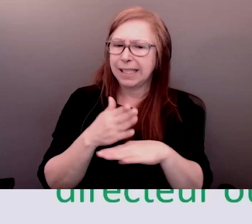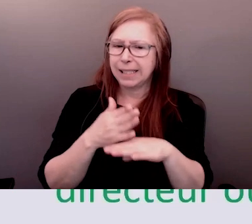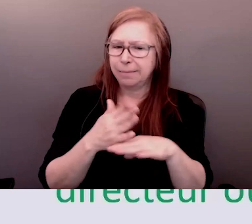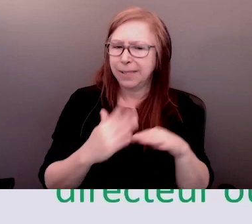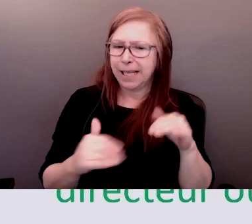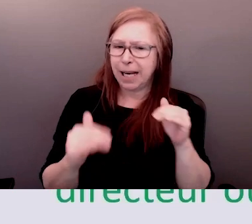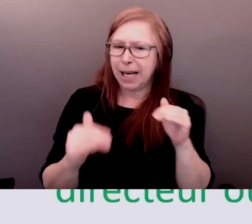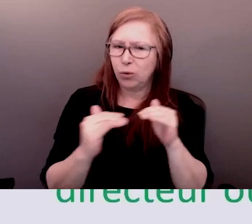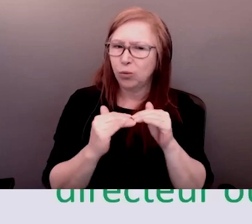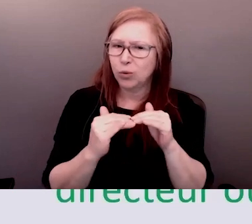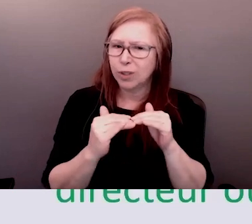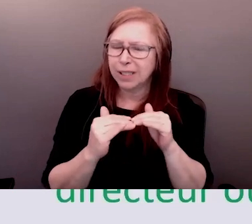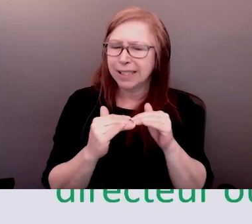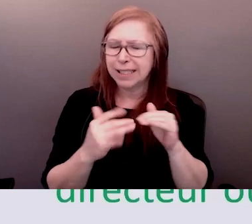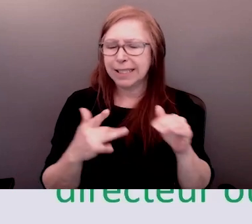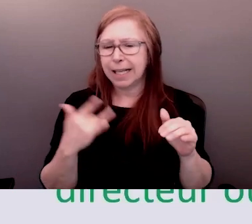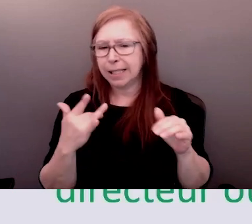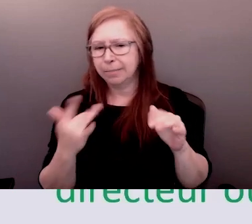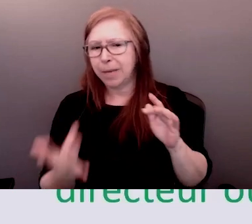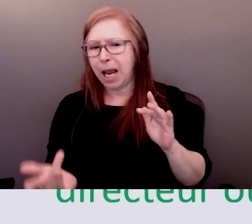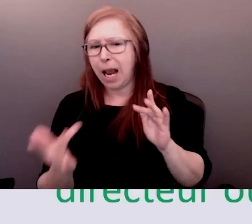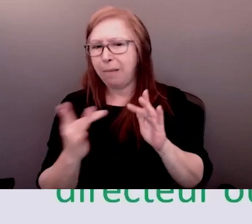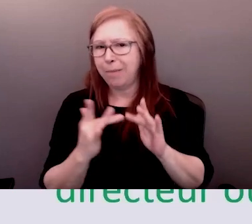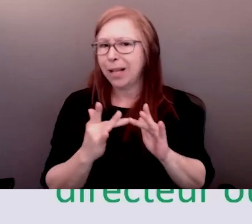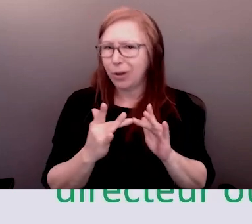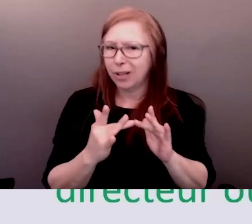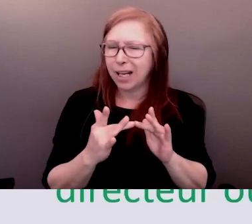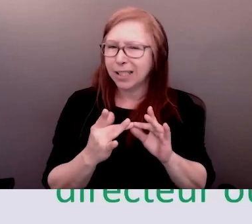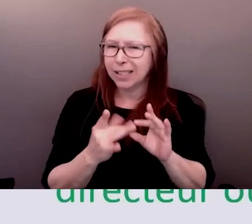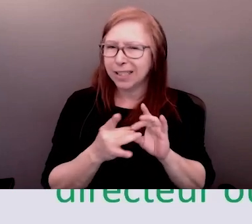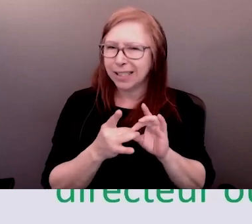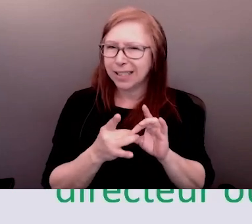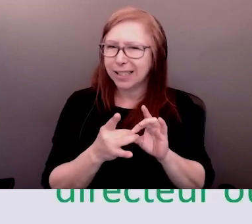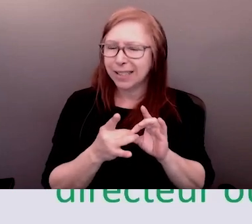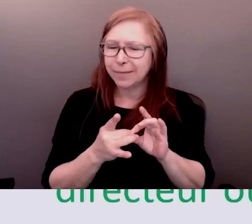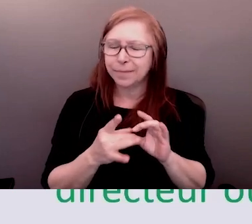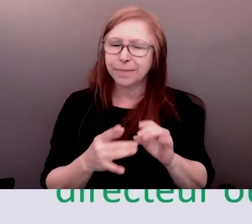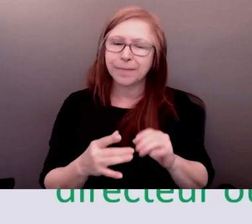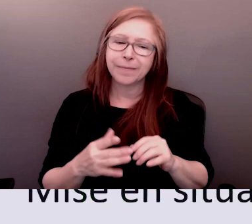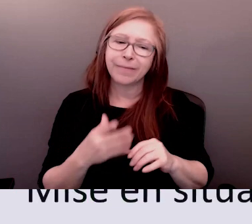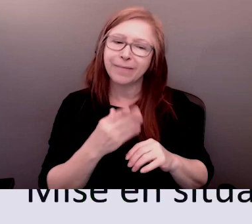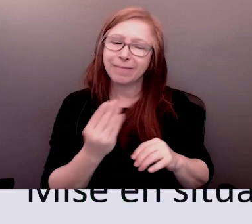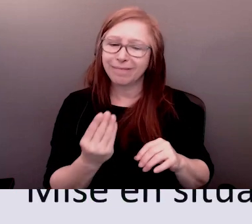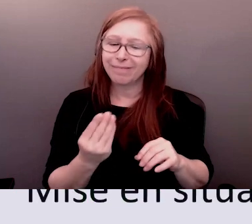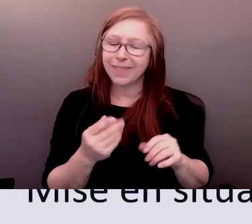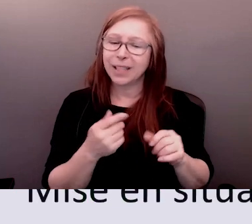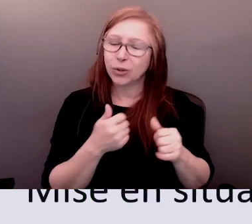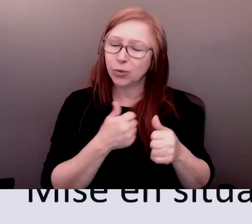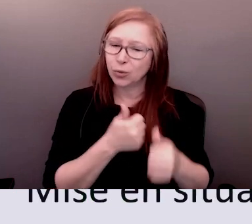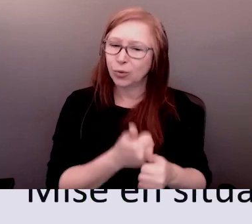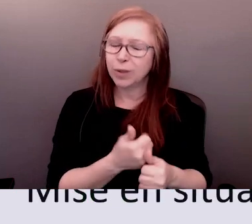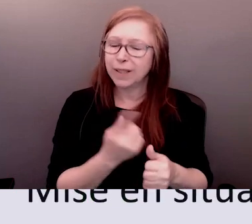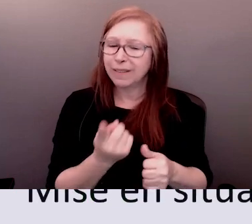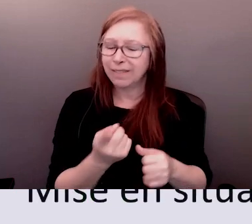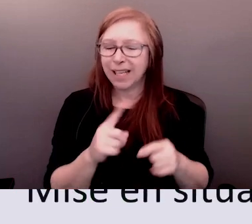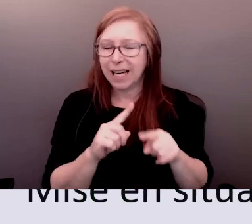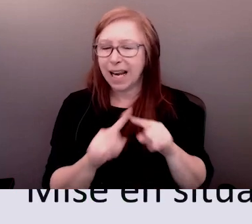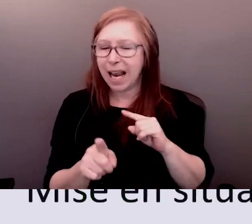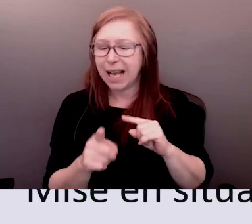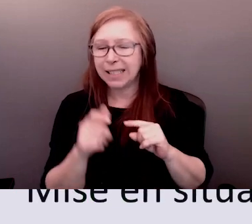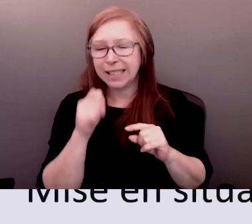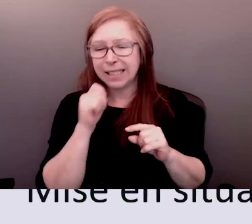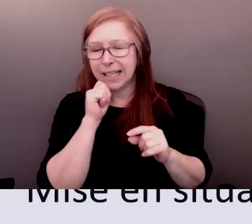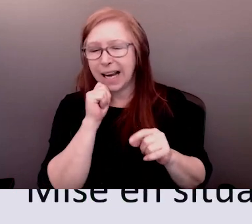ensuite et ensuite on va clôturer voilà on va respirer on va laisser de la place pour d'autres